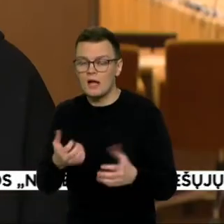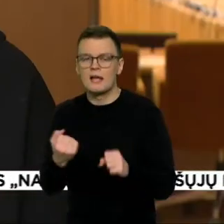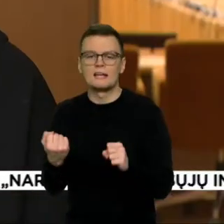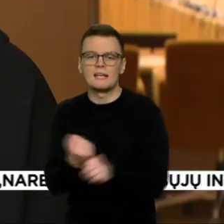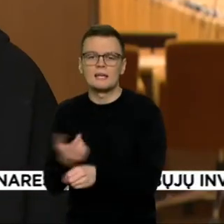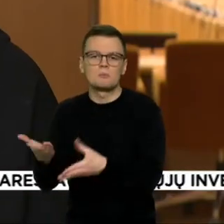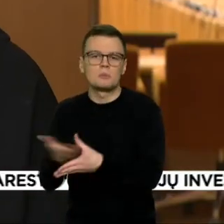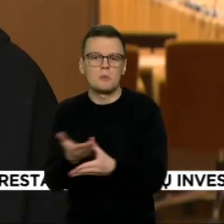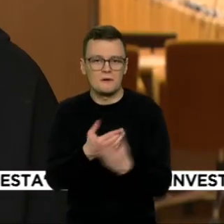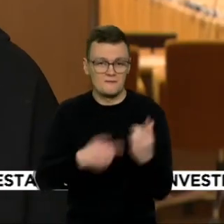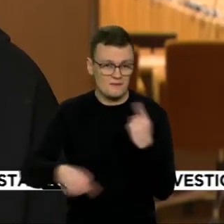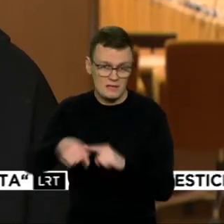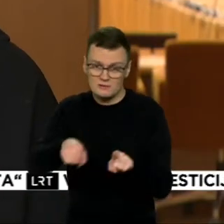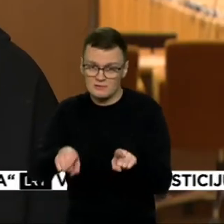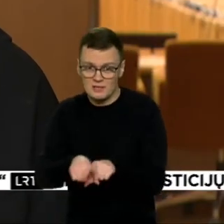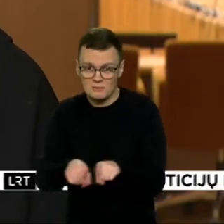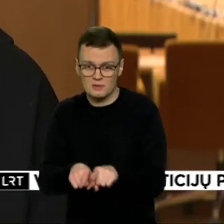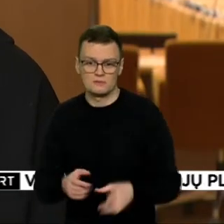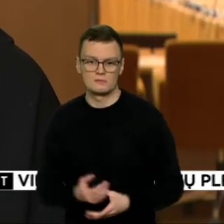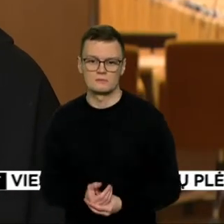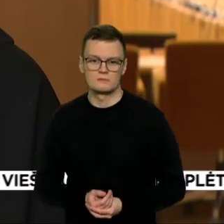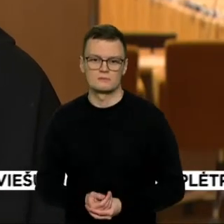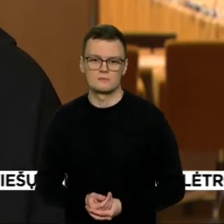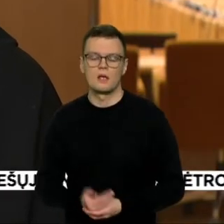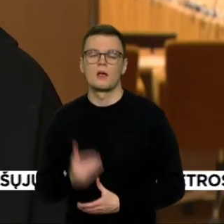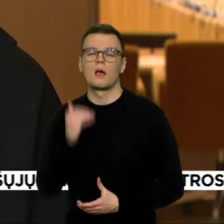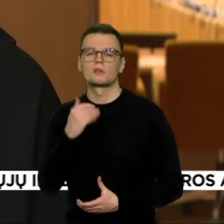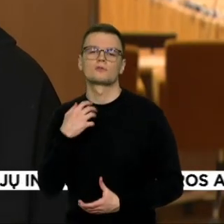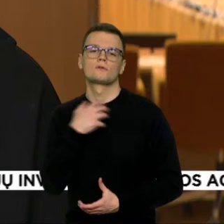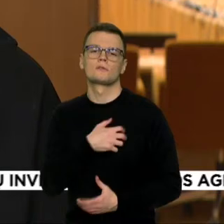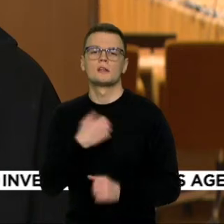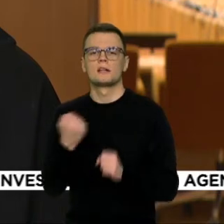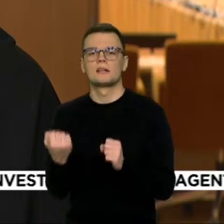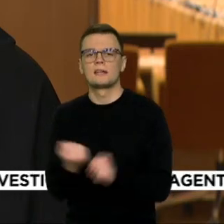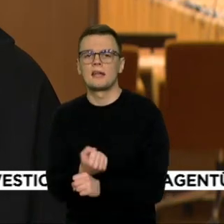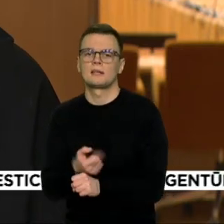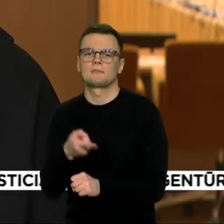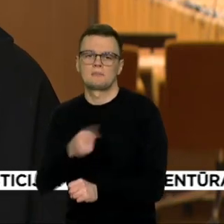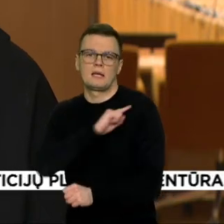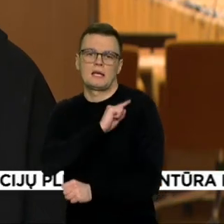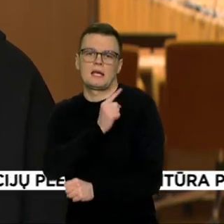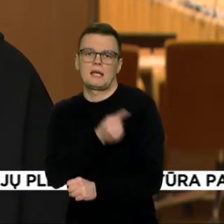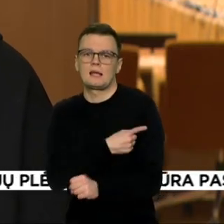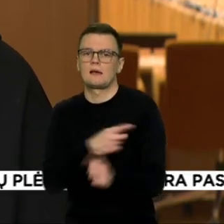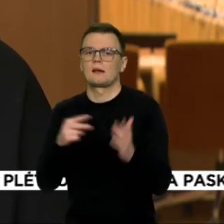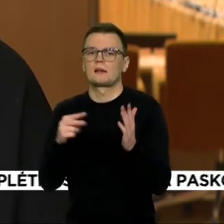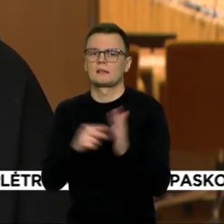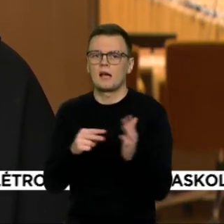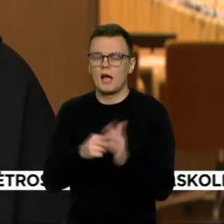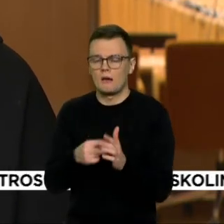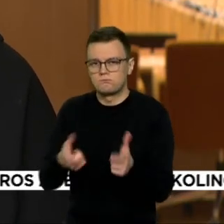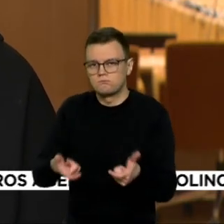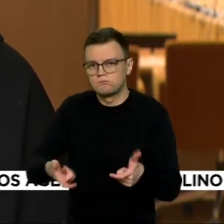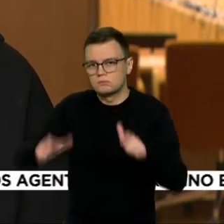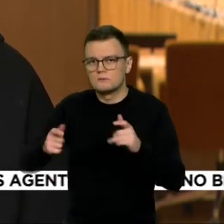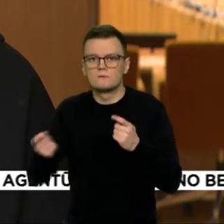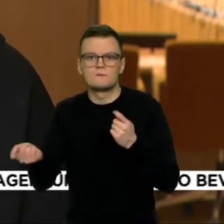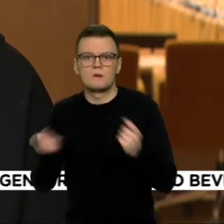Įsiminės dedamosios tikrai yra energijos kainų šoko suvaldymas, tiek ir kalbant apie kompensacijas, kurios yra